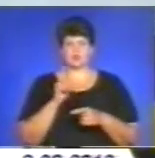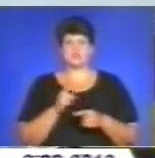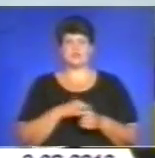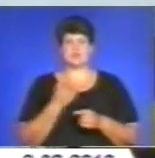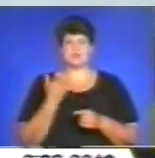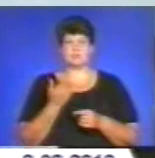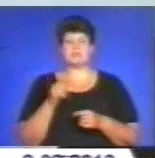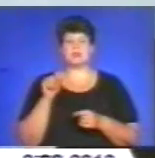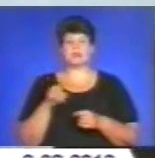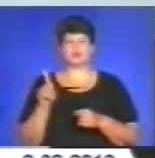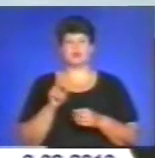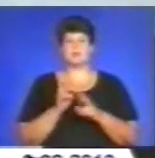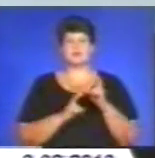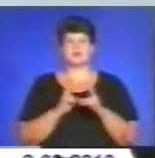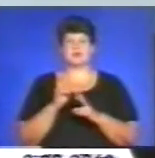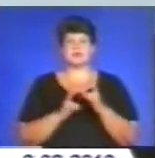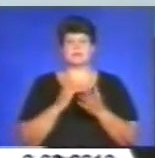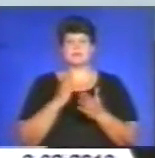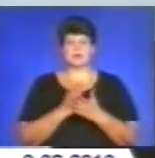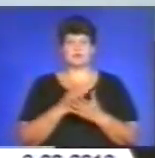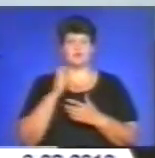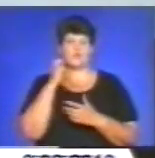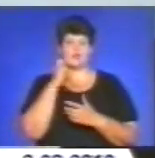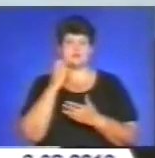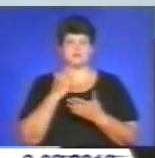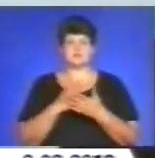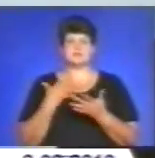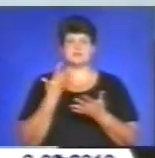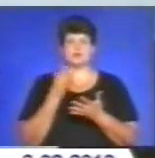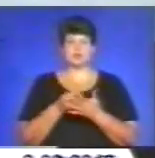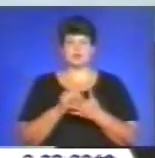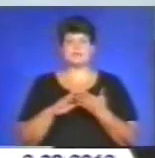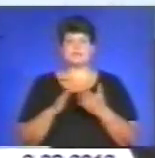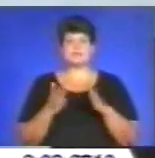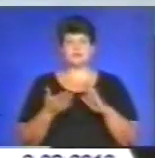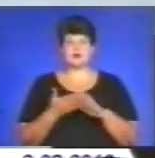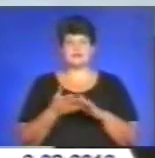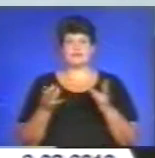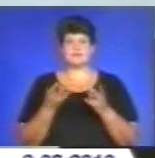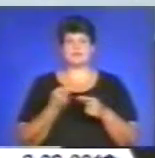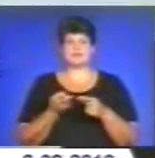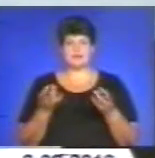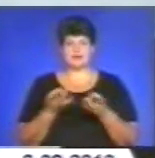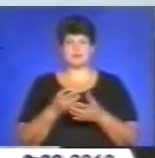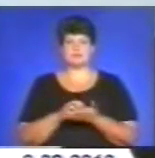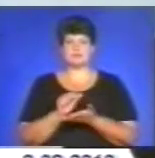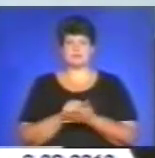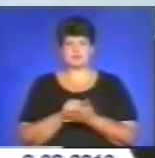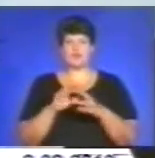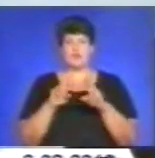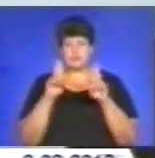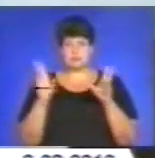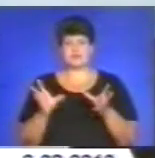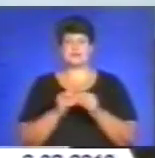Почему? Потому що підприємства мають возраст, вони мають свою ситуацію, і цим треба займатися. Хоча, в принципі, я можу сказати, що